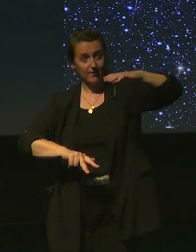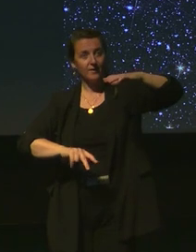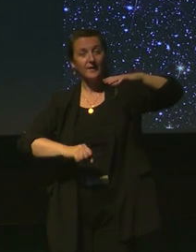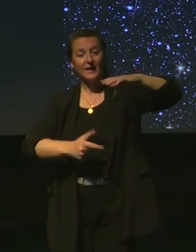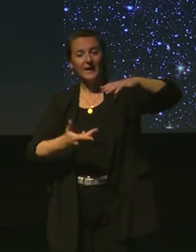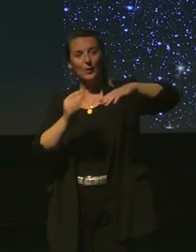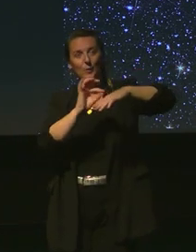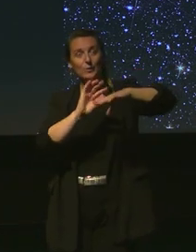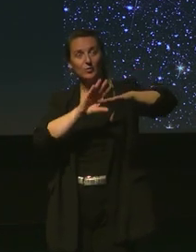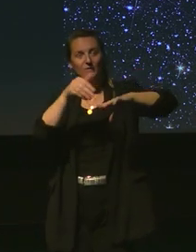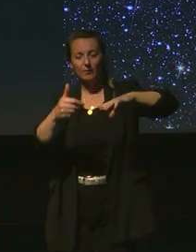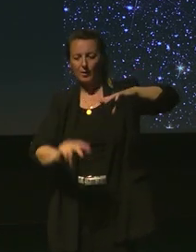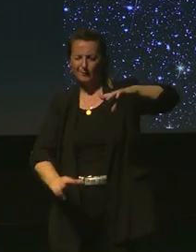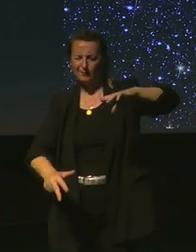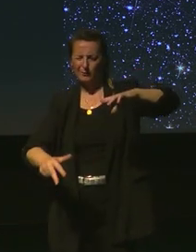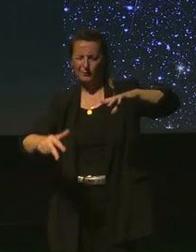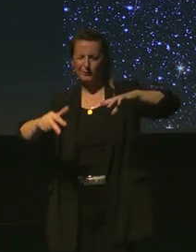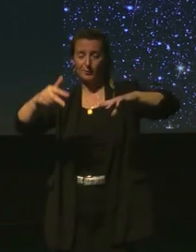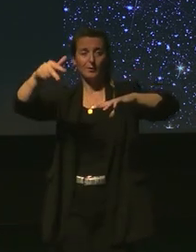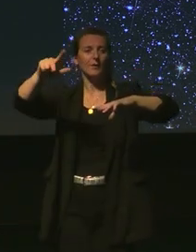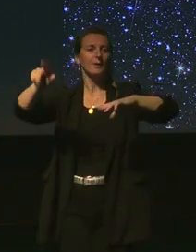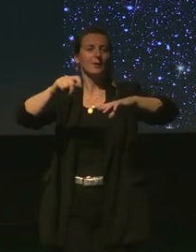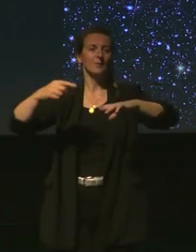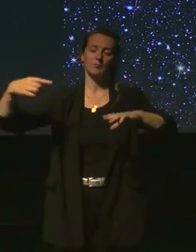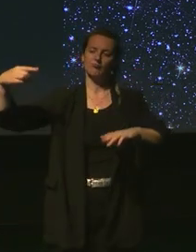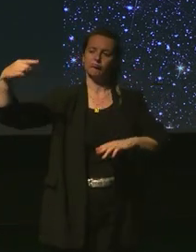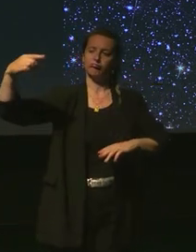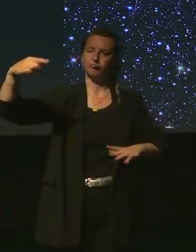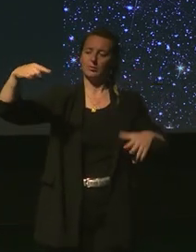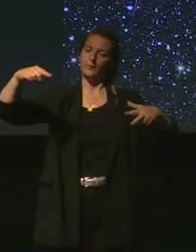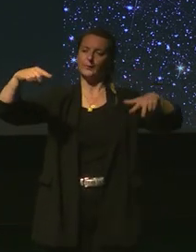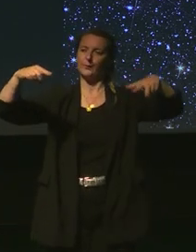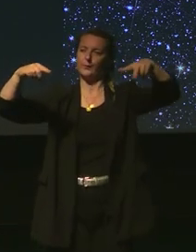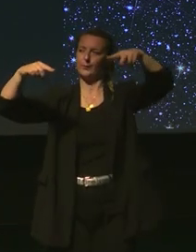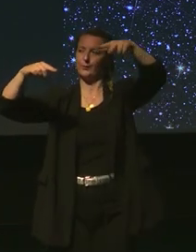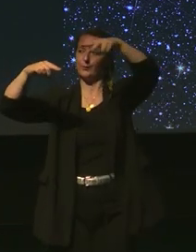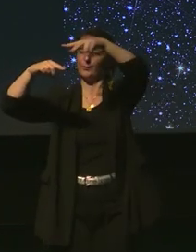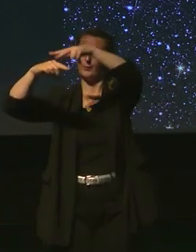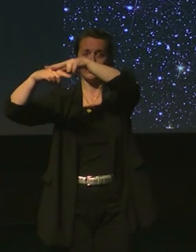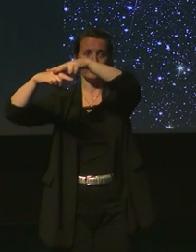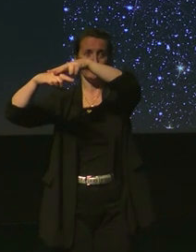et puis bien sûr il vient s'amarrer le long du réseau spatial auquel il transmet ses données